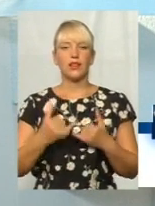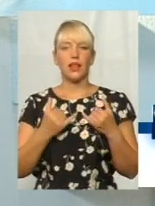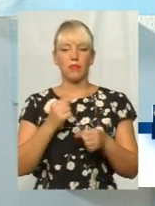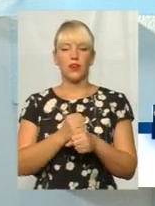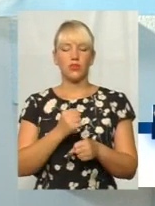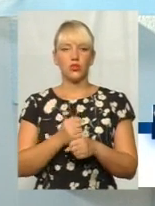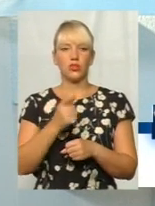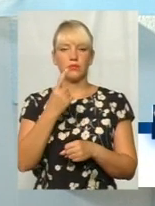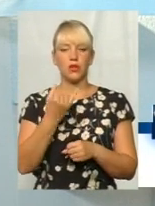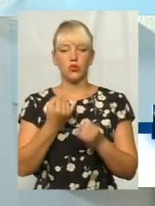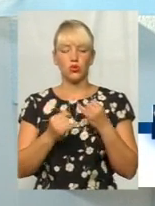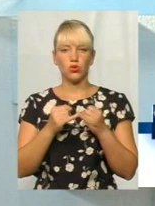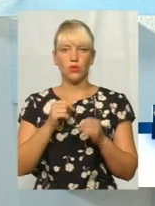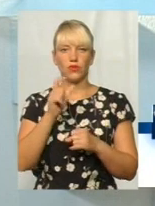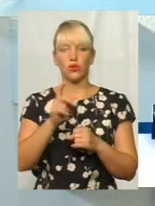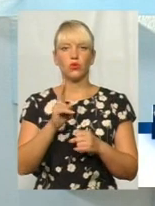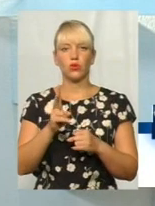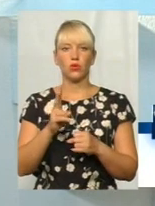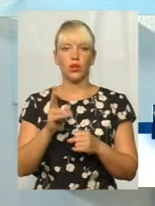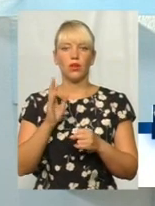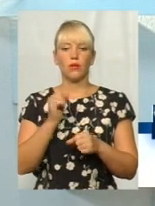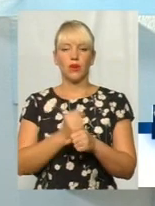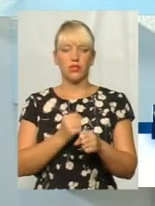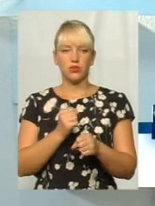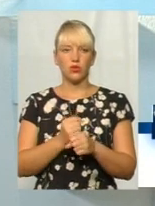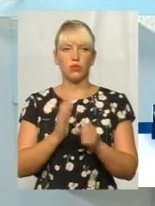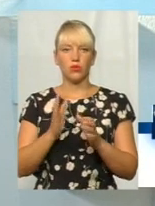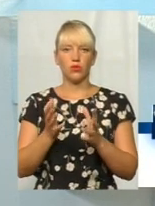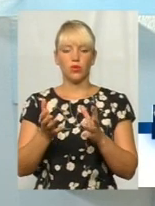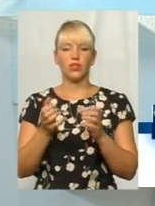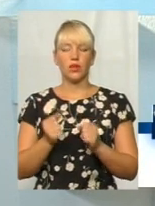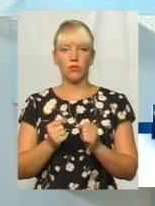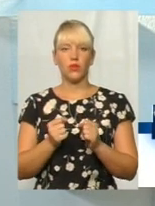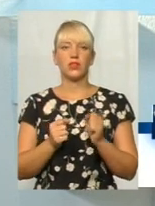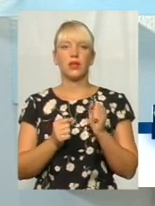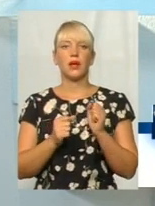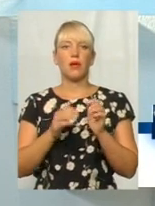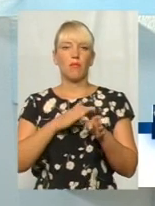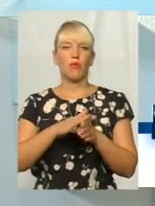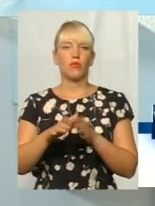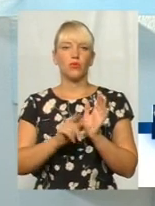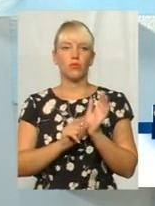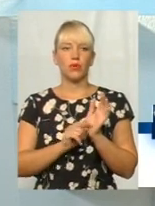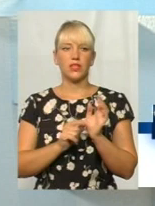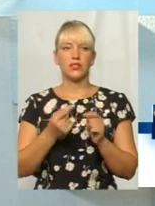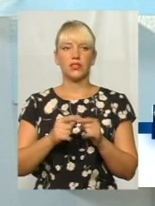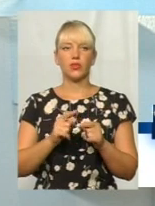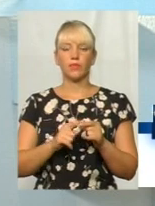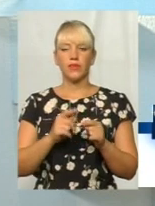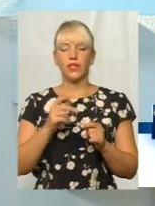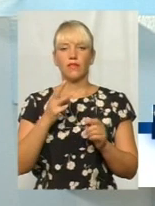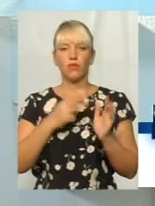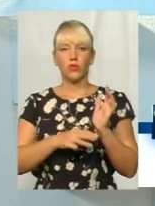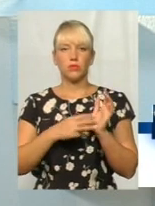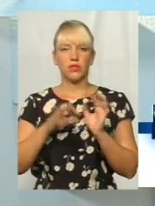особи, які працюють, вони будуть отримувати повний розмір пенсії. На сьогодні вони отримують 85%, але не менше, ніж 150%